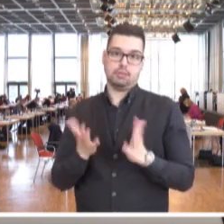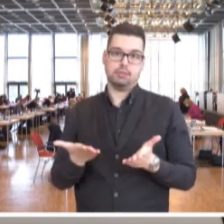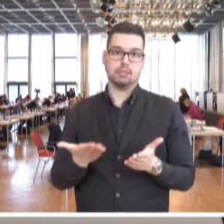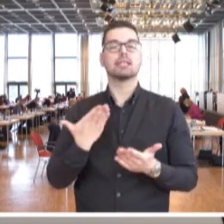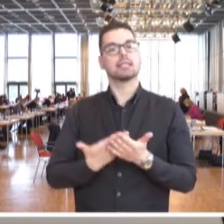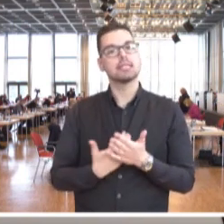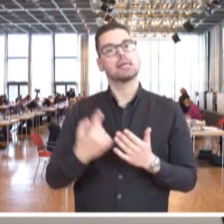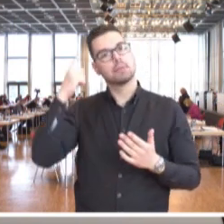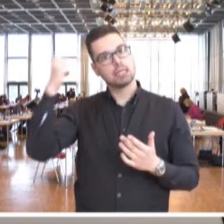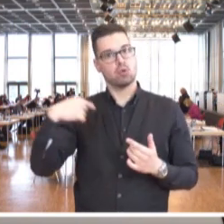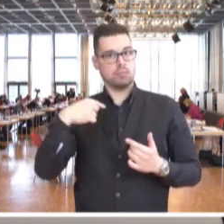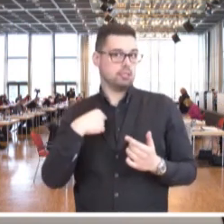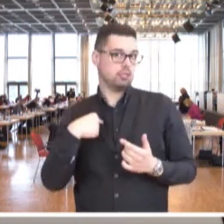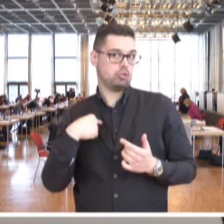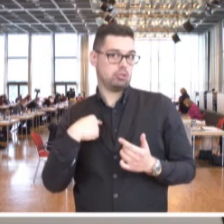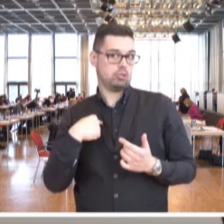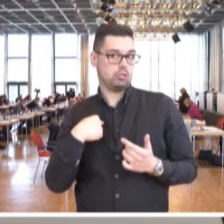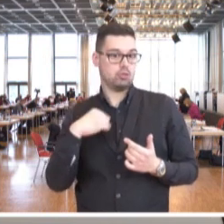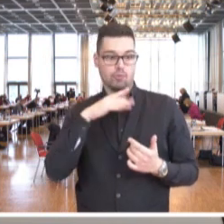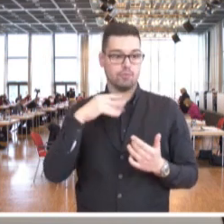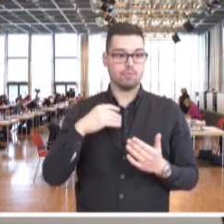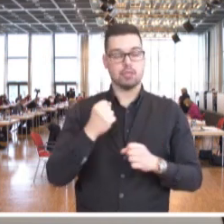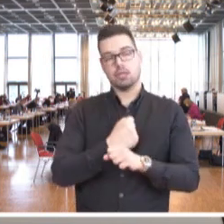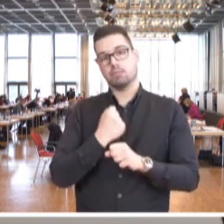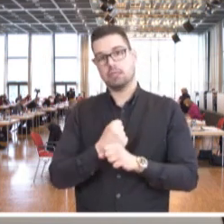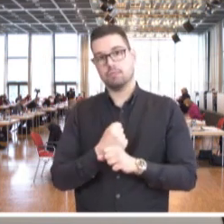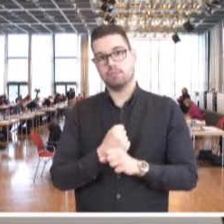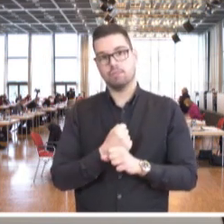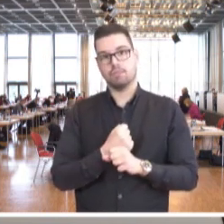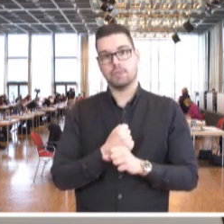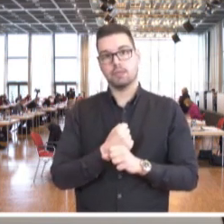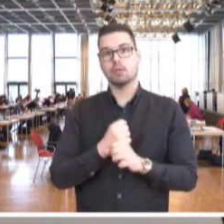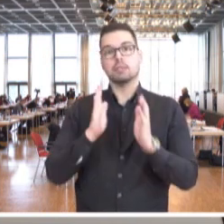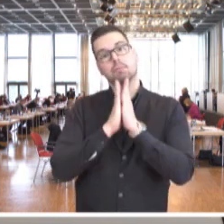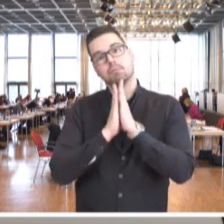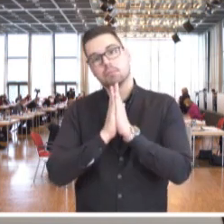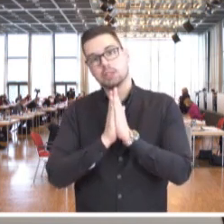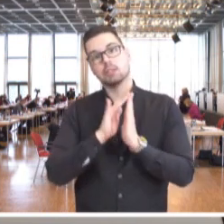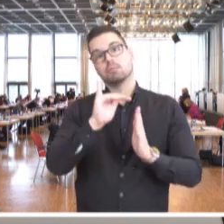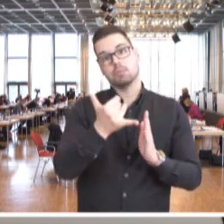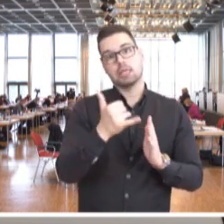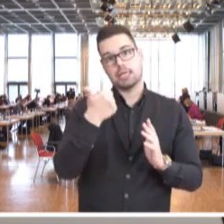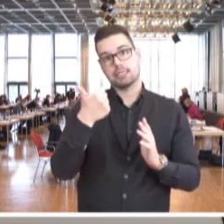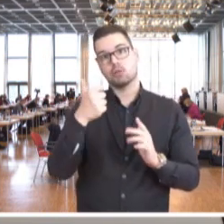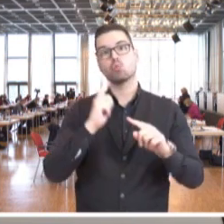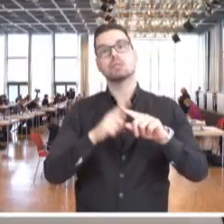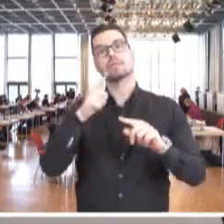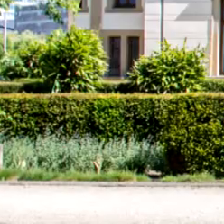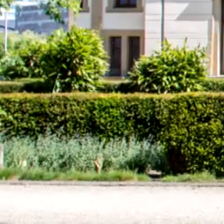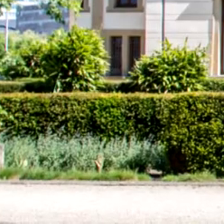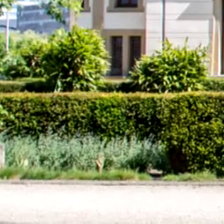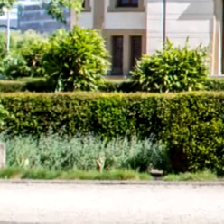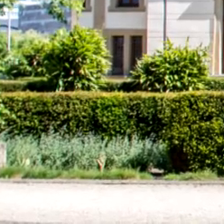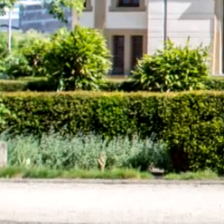Und von daher, glaube ich, werden wir da auch noch einiges vor uns haben. Vielleicht soweit zur Einbringung. Ich bitte, wie gesagt, um Zustimmung in erster und zweiter Lesung heute.